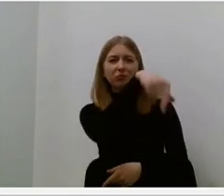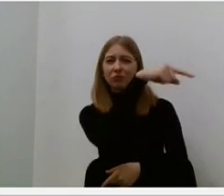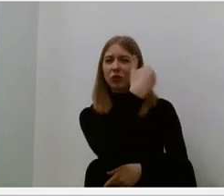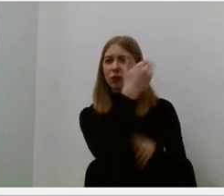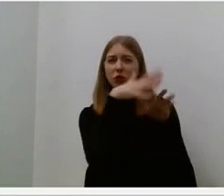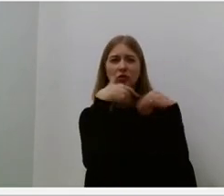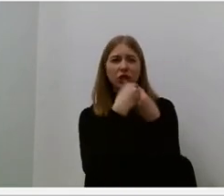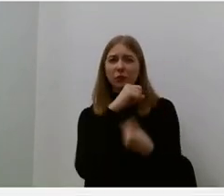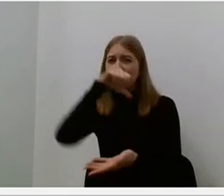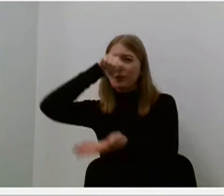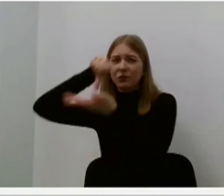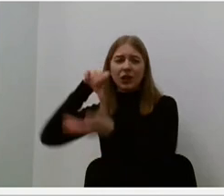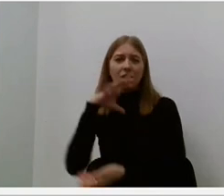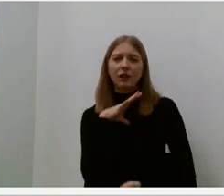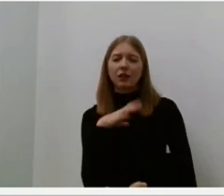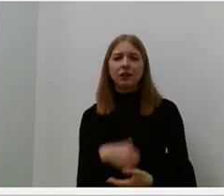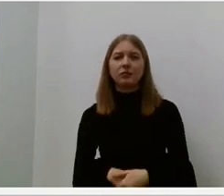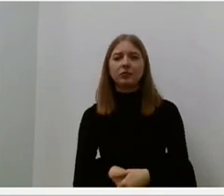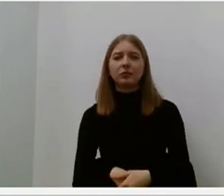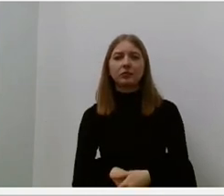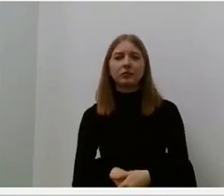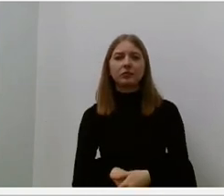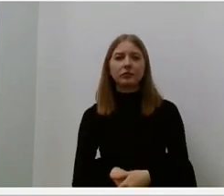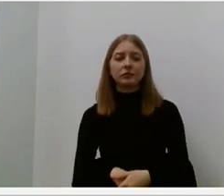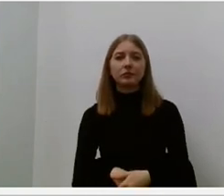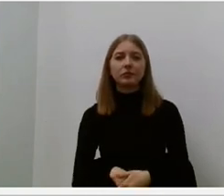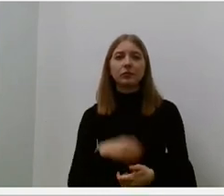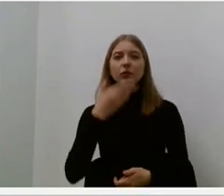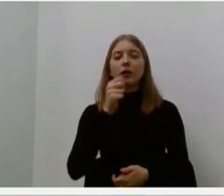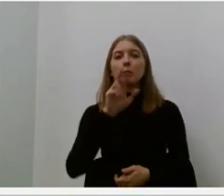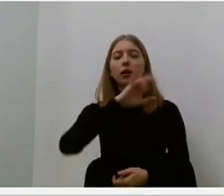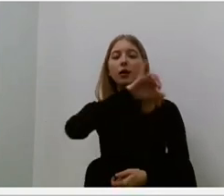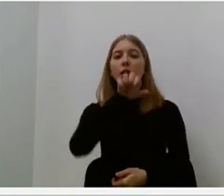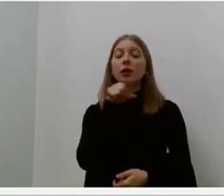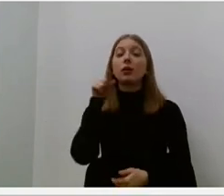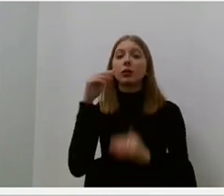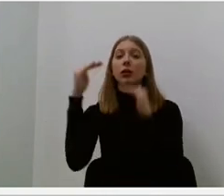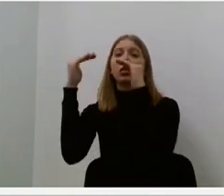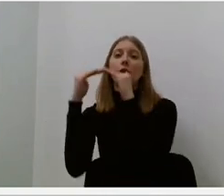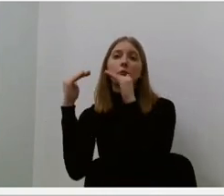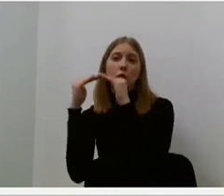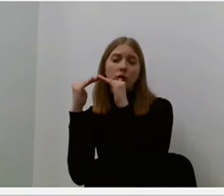Ir štai Marija būdama namuose, to pangoje,